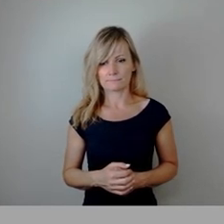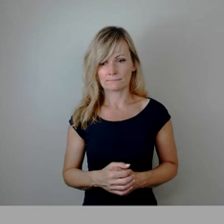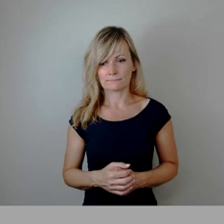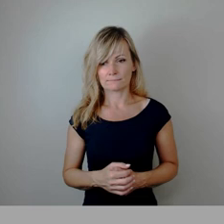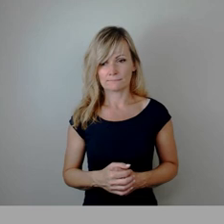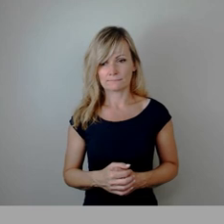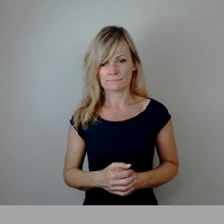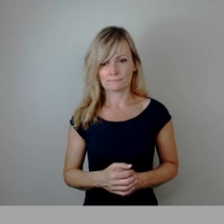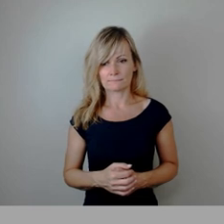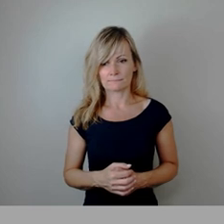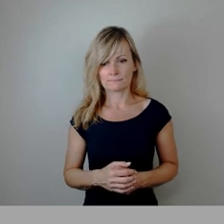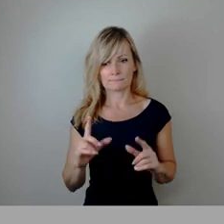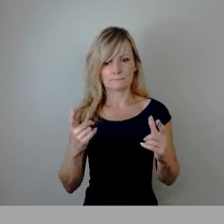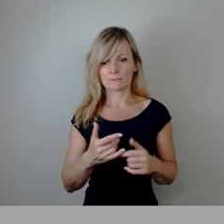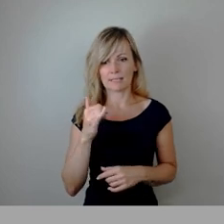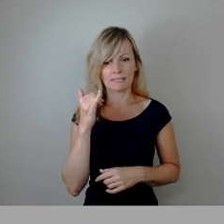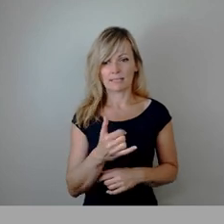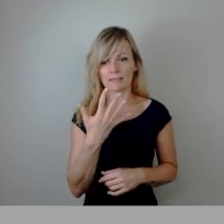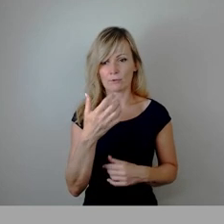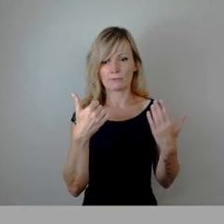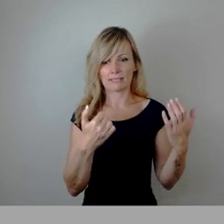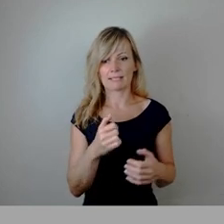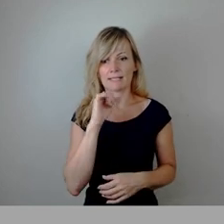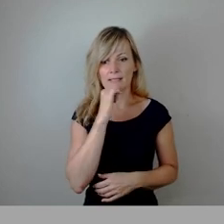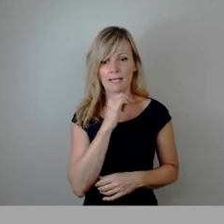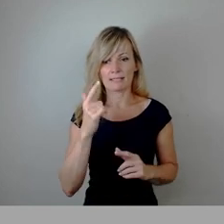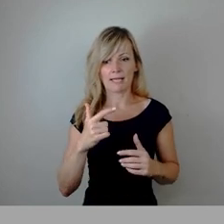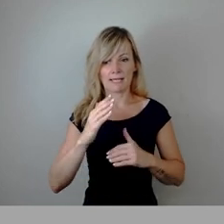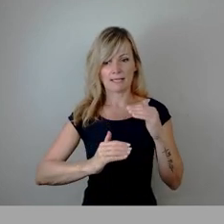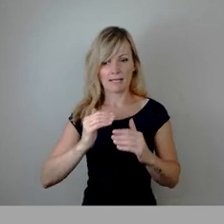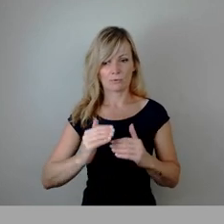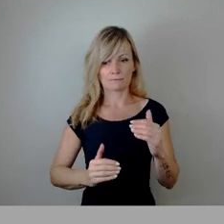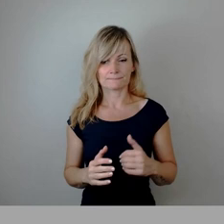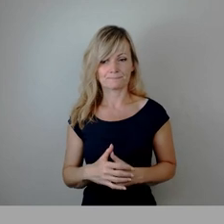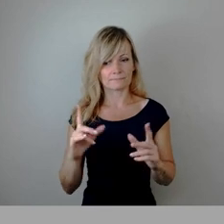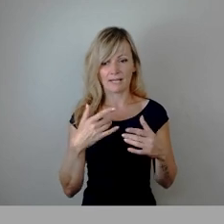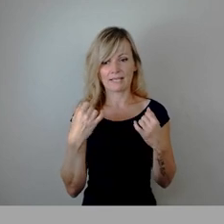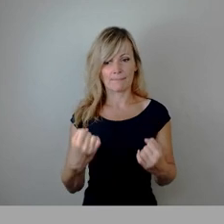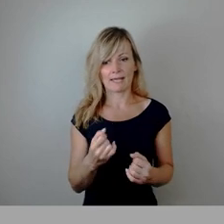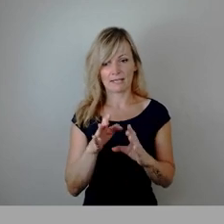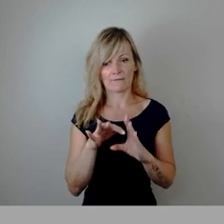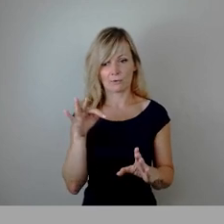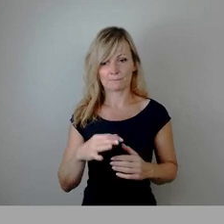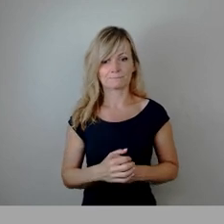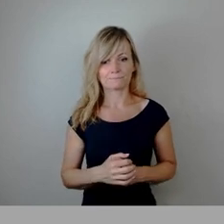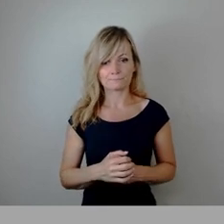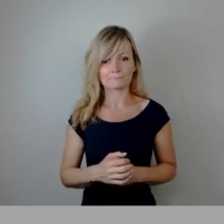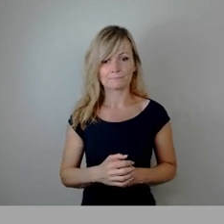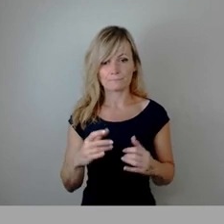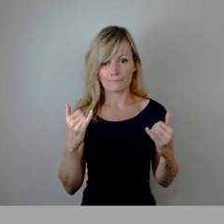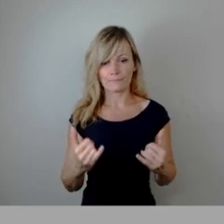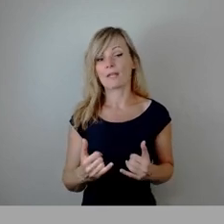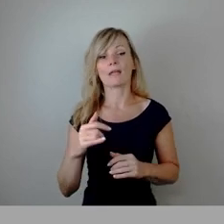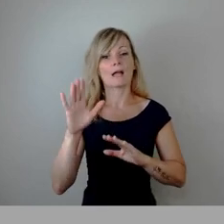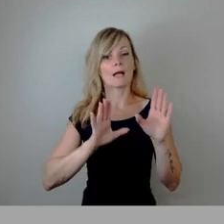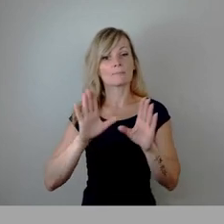Keine Ja, 65 Nein, keine Enthaltungen. Damit keine Mehrheit gefunden. Und wir kommen damit zur Abstimmung über die unveränderte